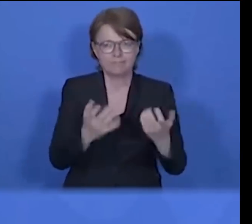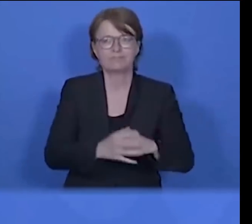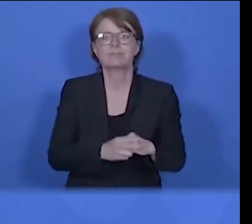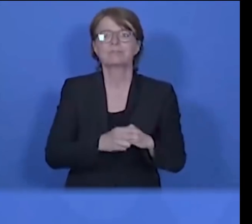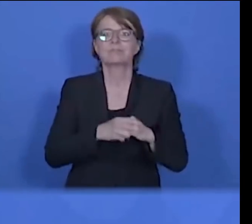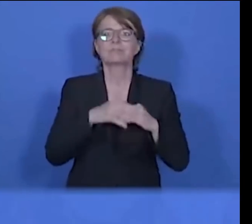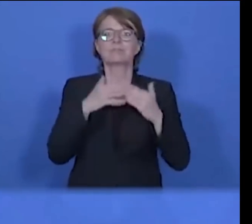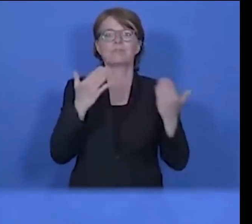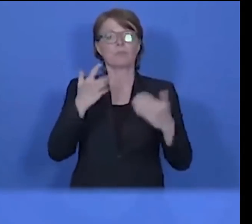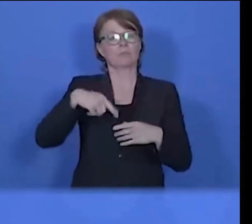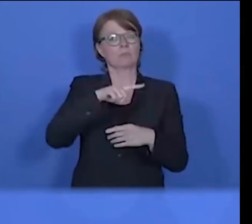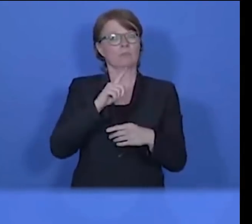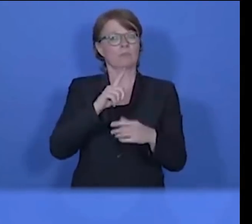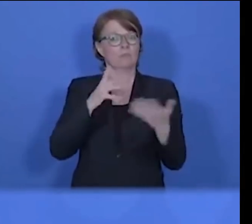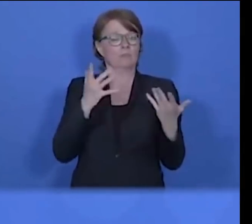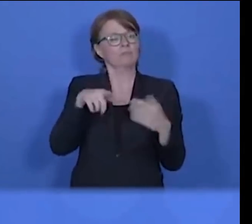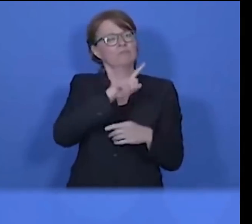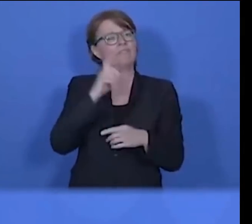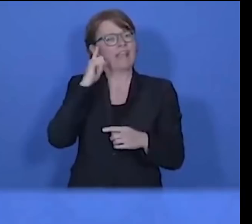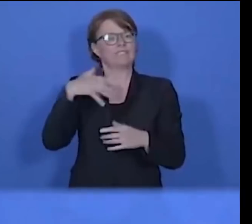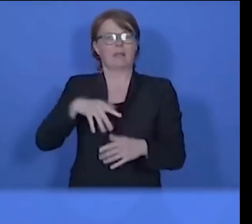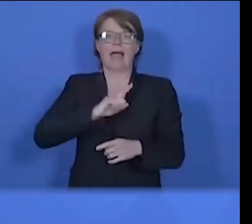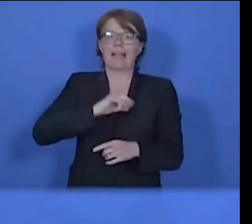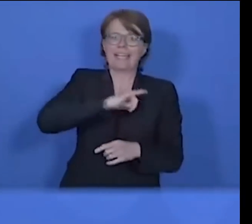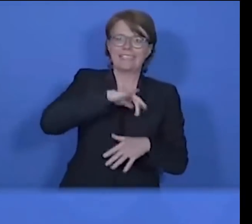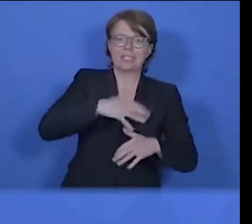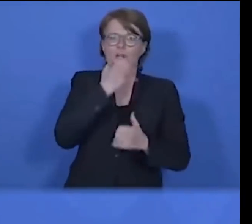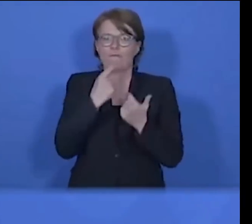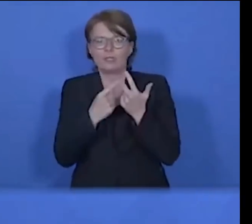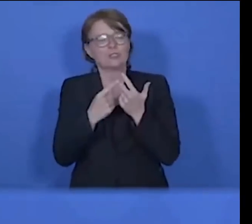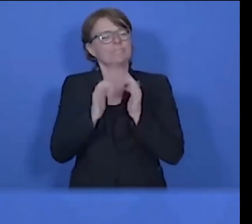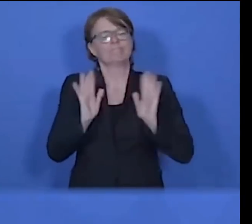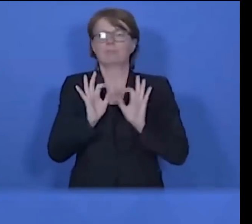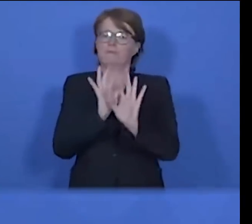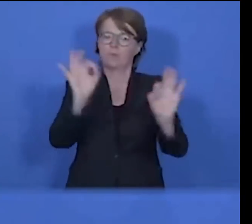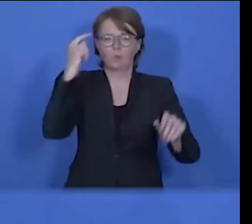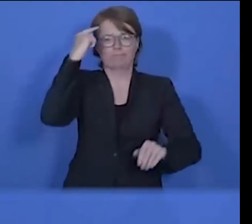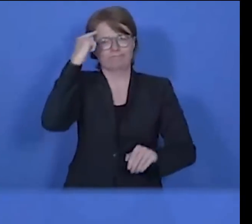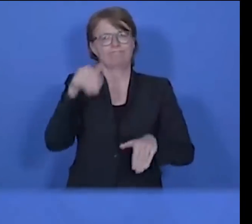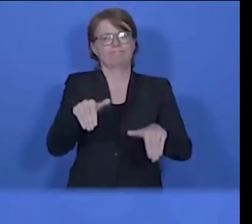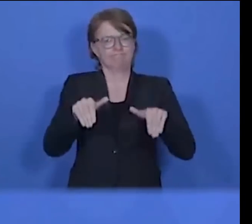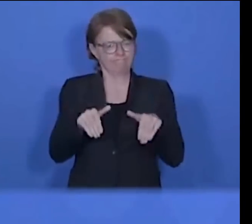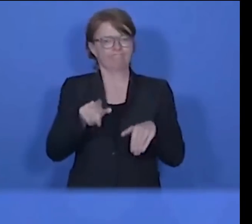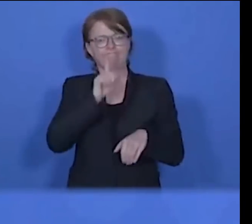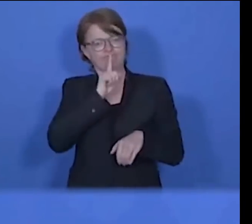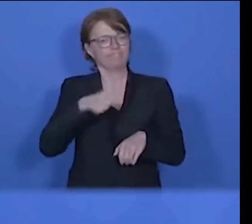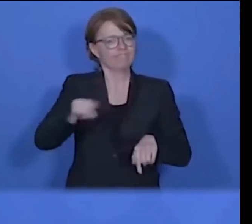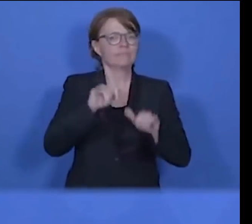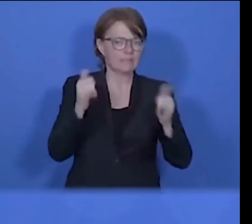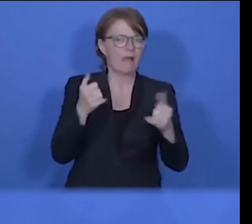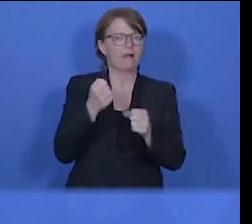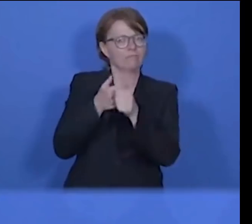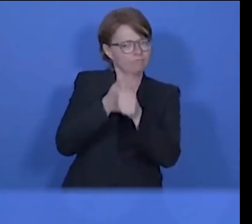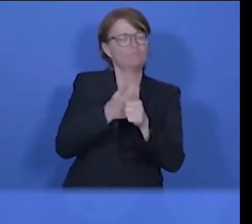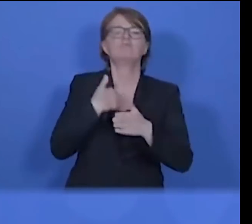eigene Interessen für das Wohl aller immer wieder hinten angestellt wurden. Viele tun das weiter, und ich